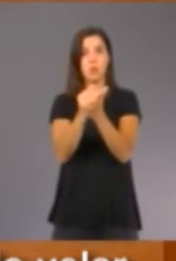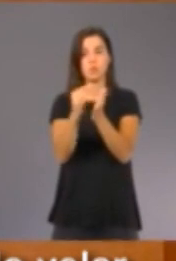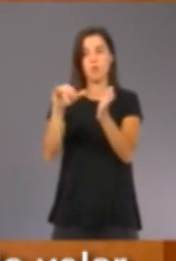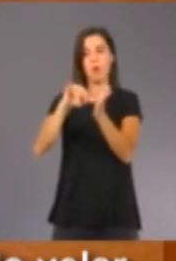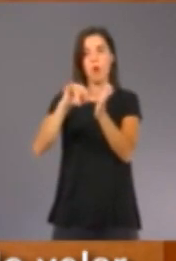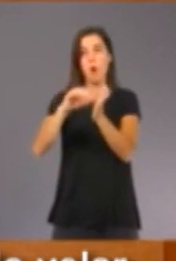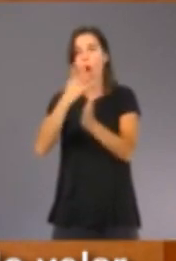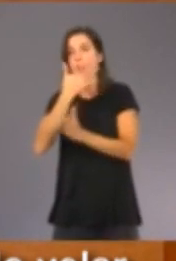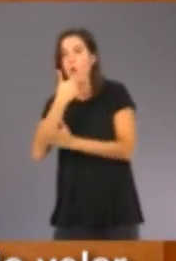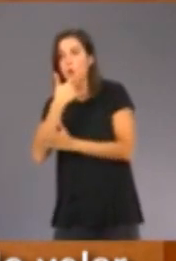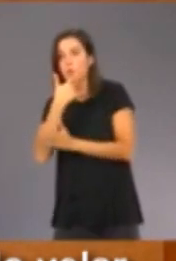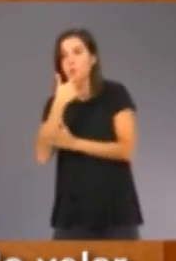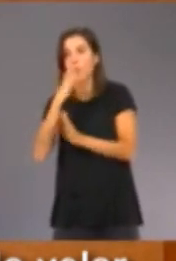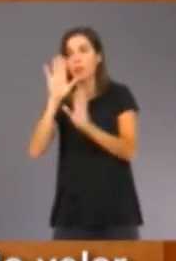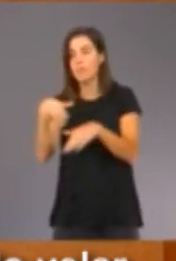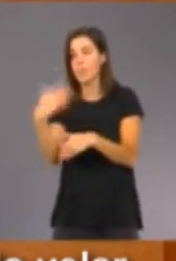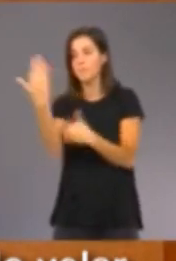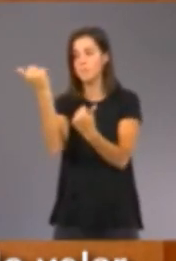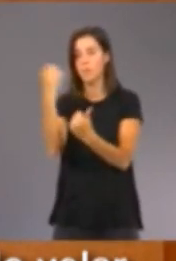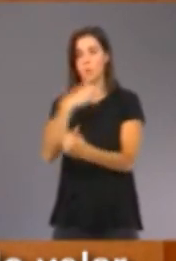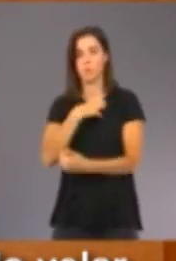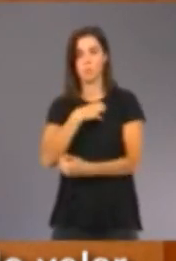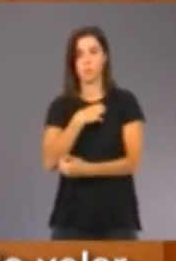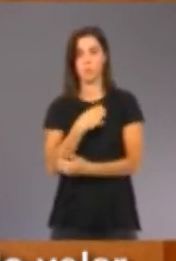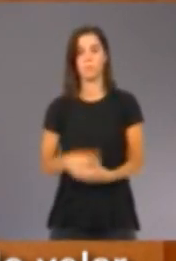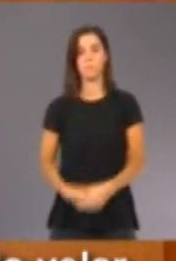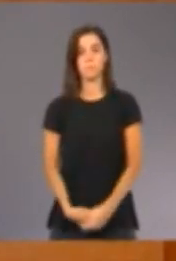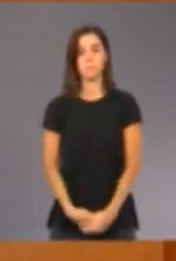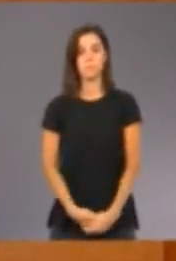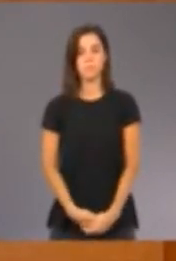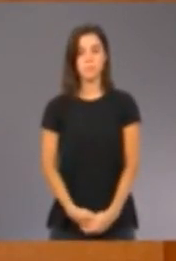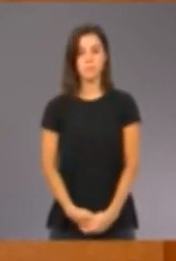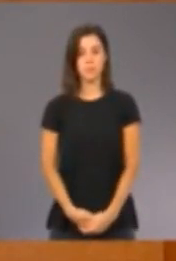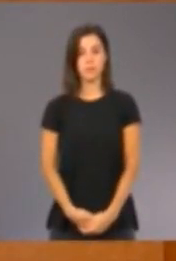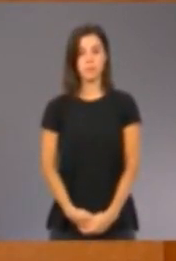que no hem pogut velar, que no ens hem pogut acompanyar.